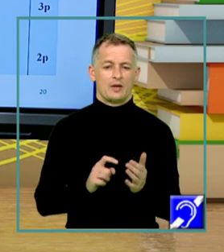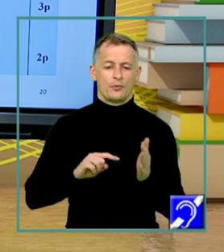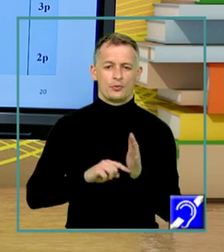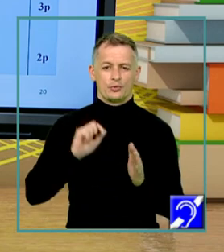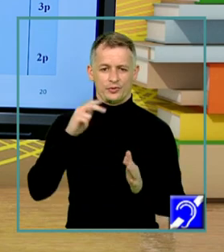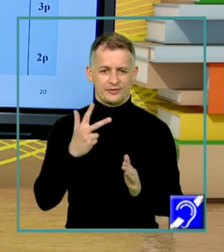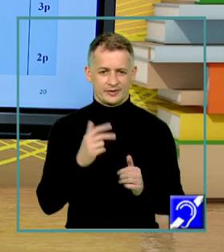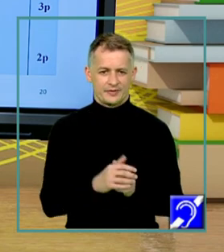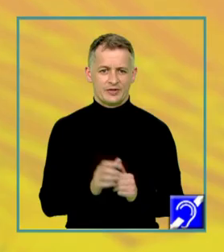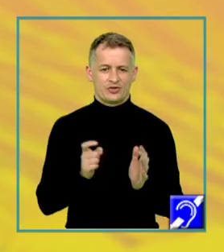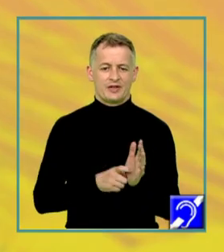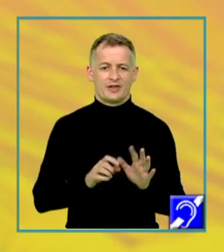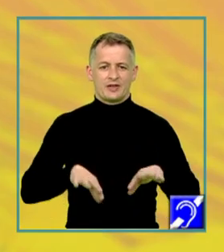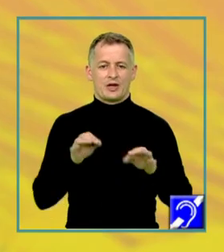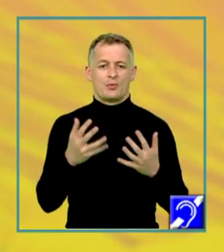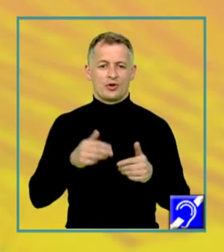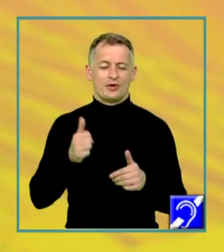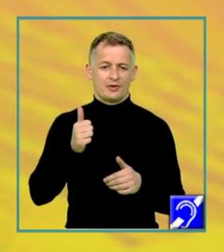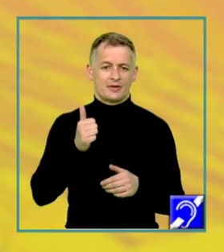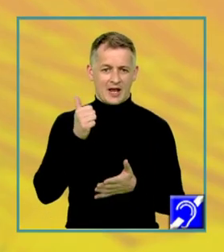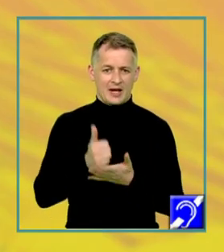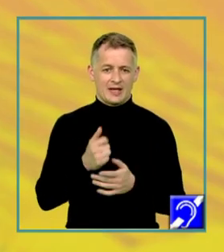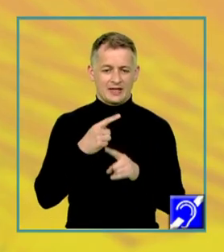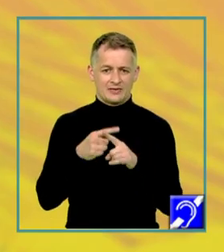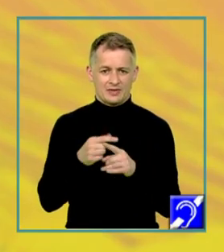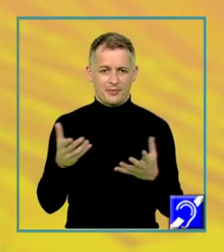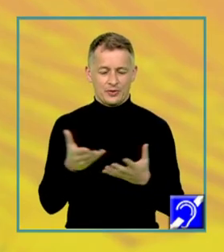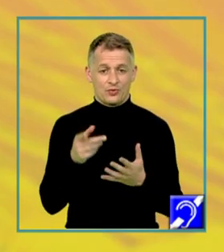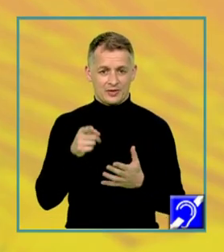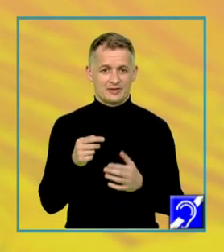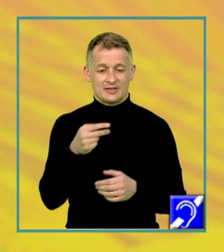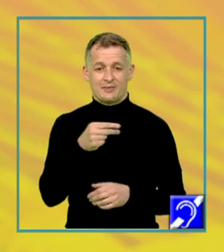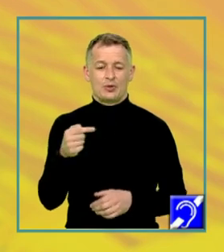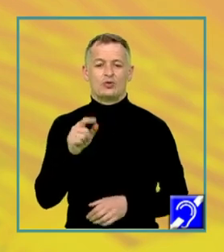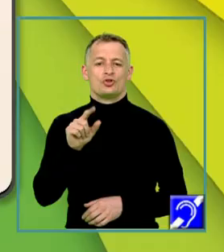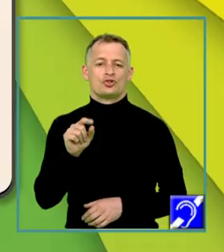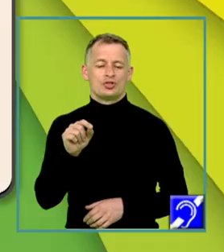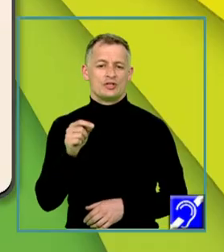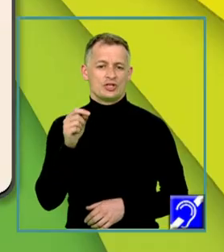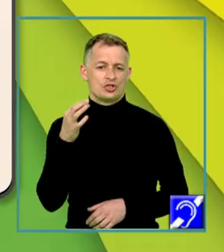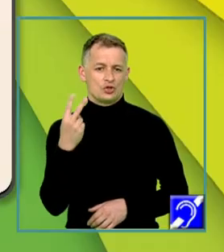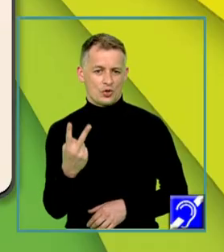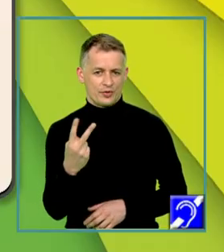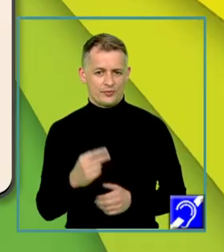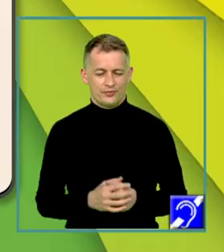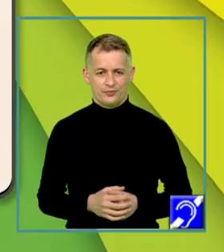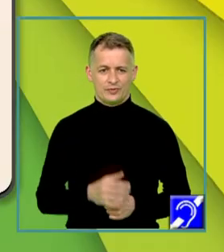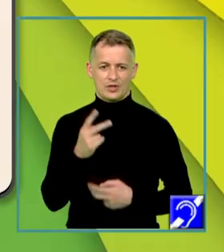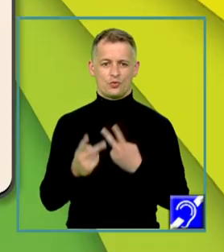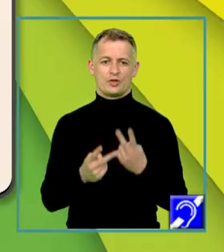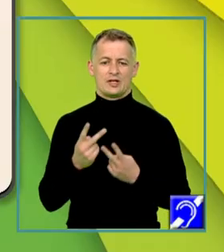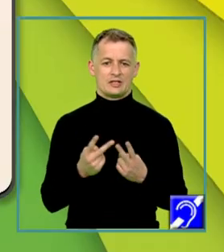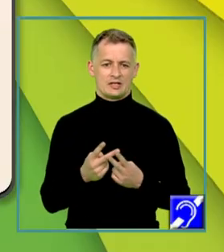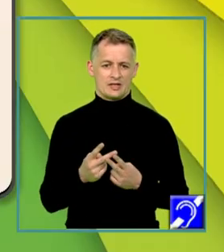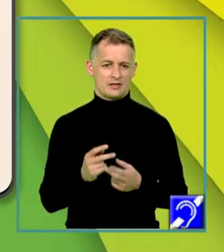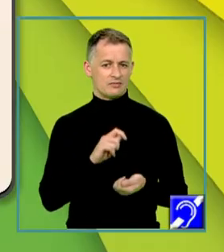numerilor reale X pentru care determinantul matricei A de X egal cu minus 52. Utilizând substituția X în